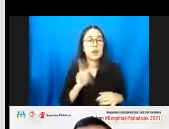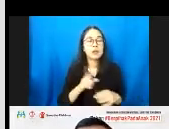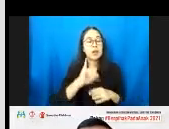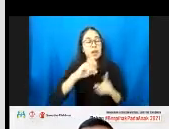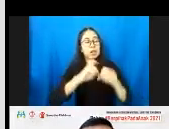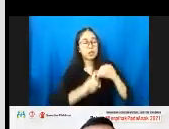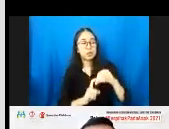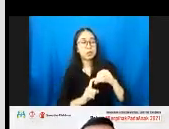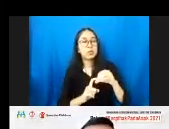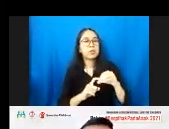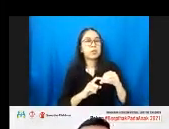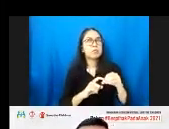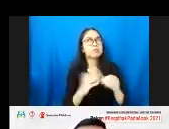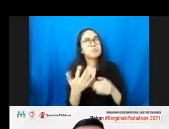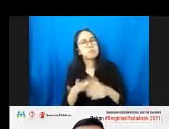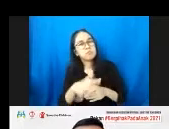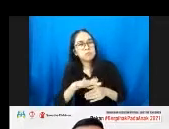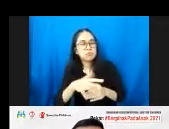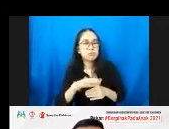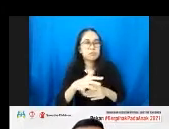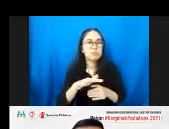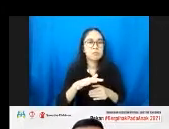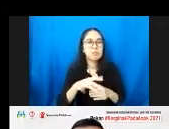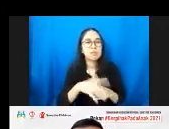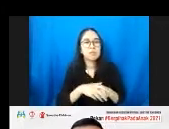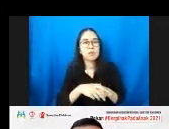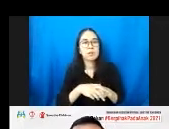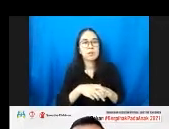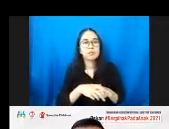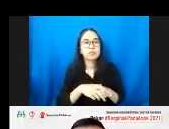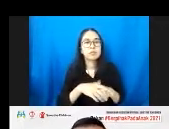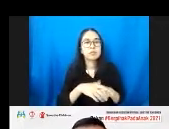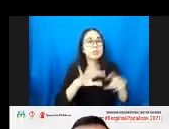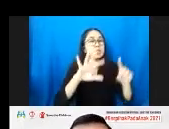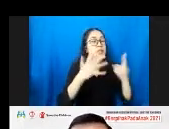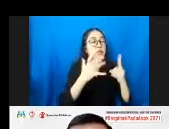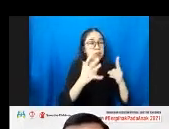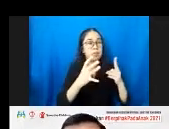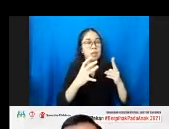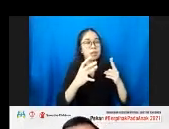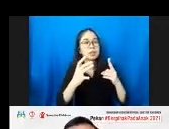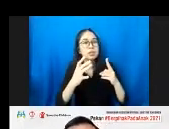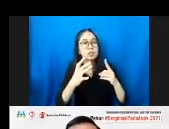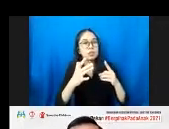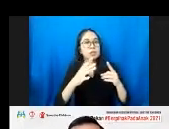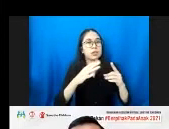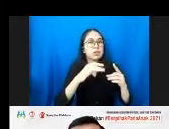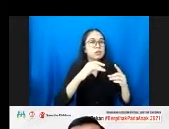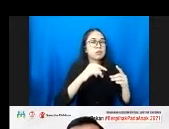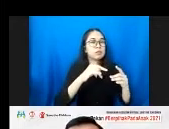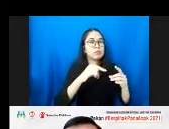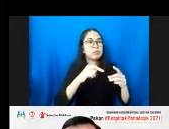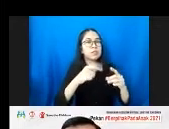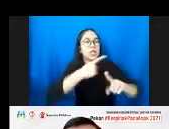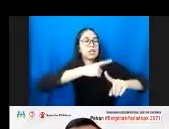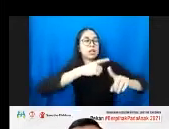-anak kita itu, kira-kira 15 IQ poin per anak, kali sekitar 7 juta anak Indonesia yang